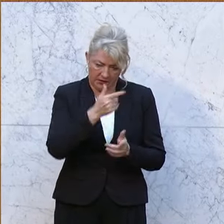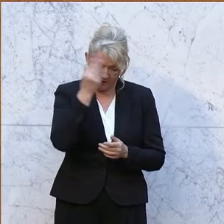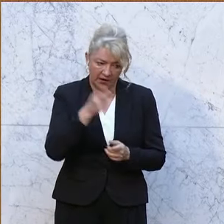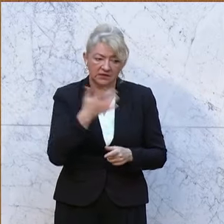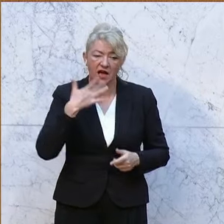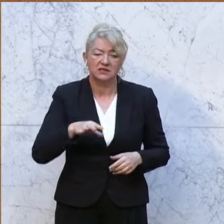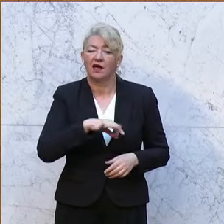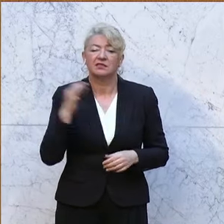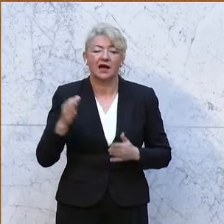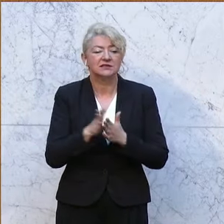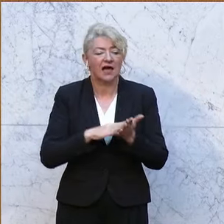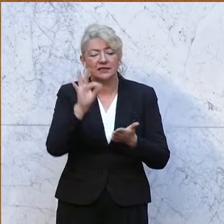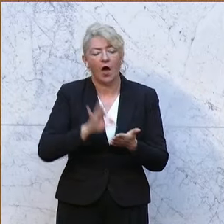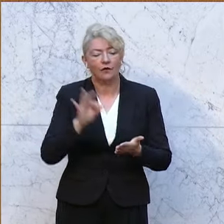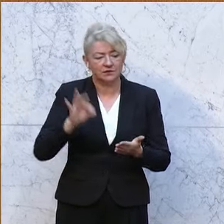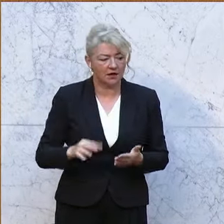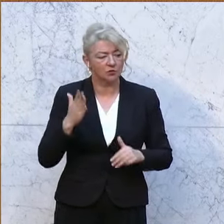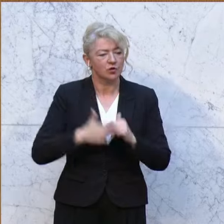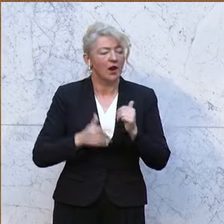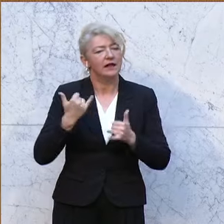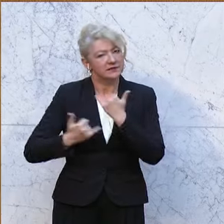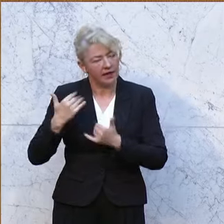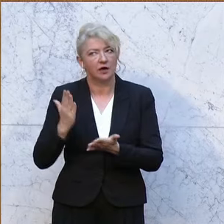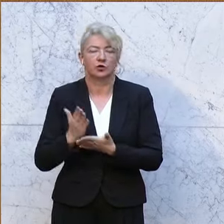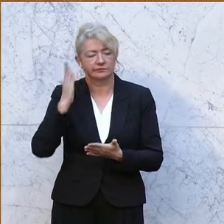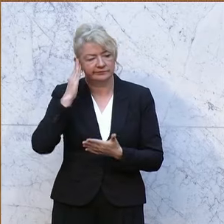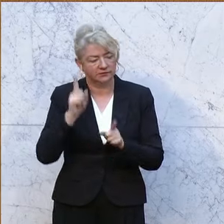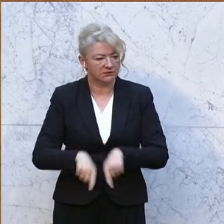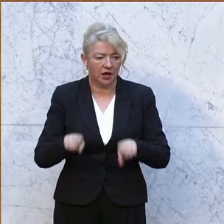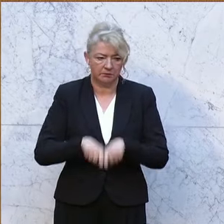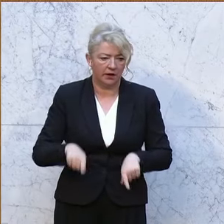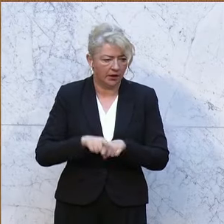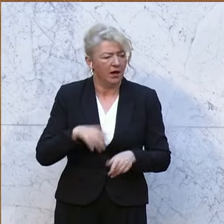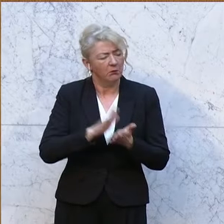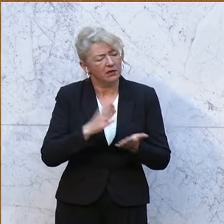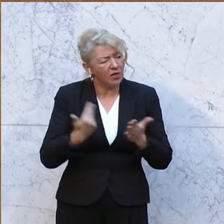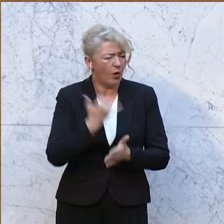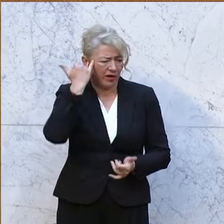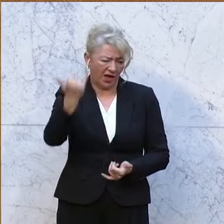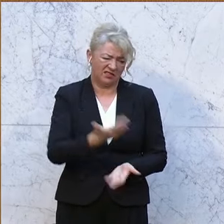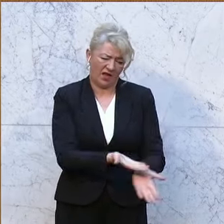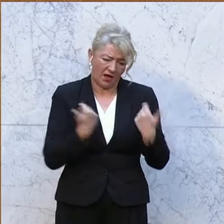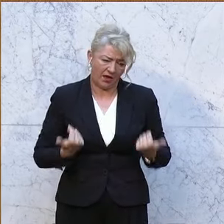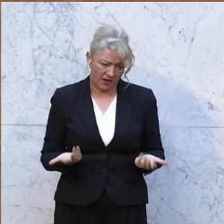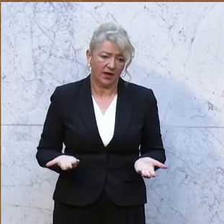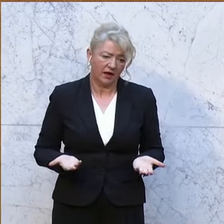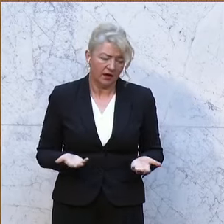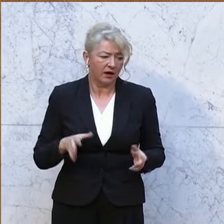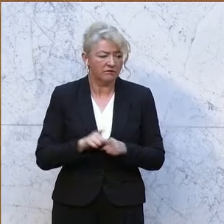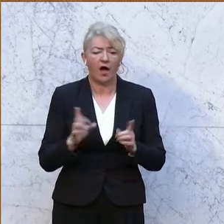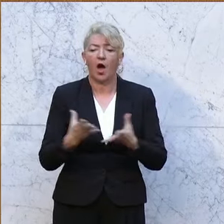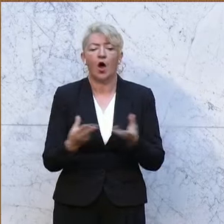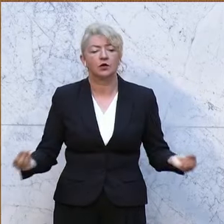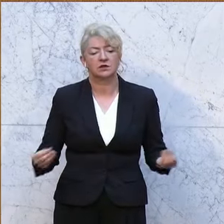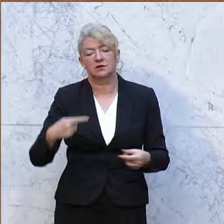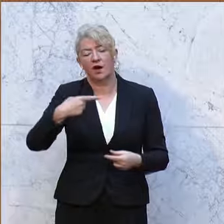heißesten Tage seit der Aufzeichnung, das haben wir letztes Jahr gehabt, das haben wir vorletztes Jahr gehabt. Lasst euch was Neues einfallen. Der ausgetrocknete